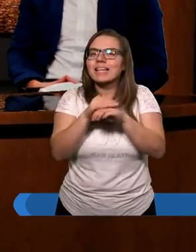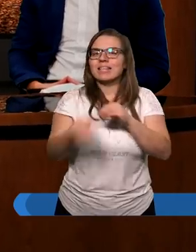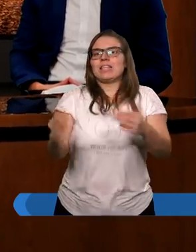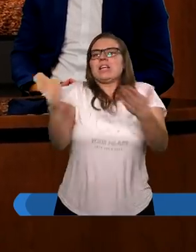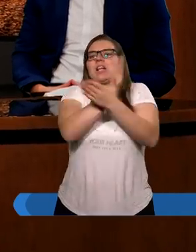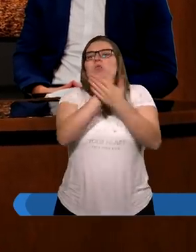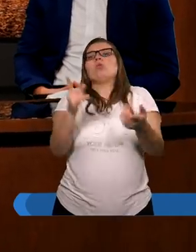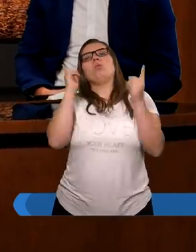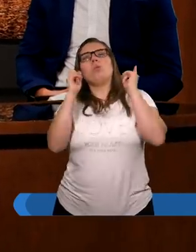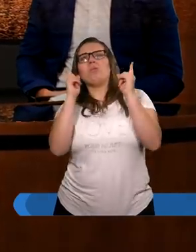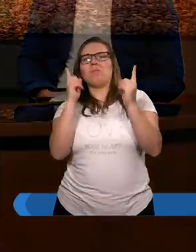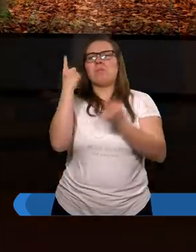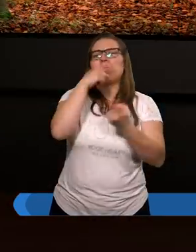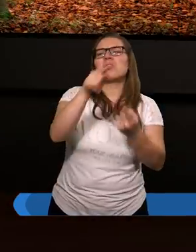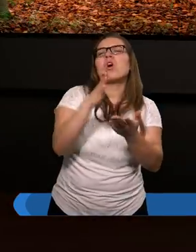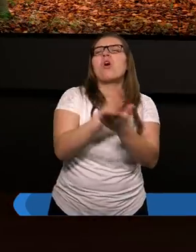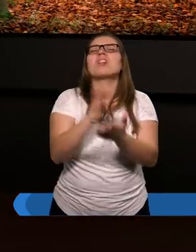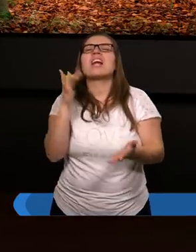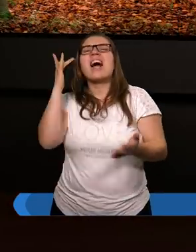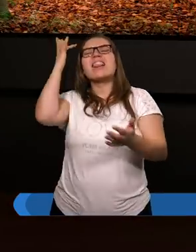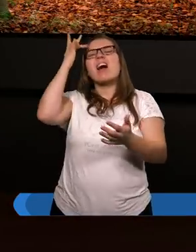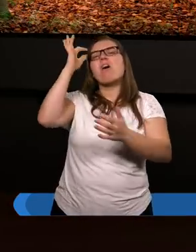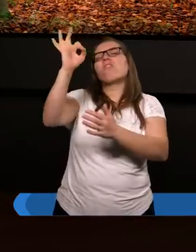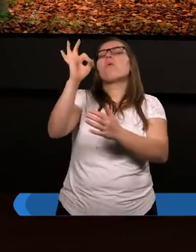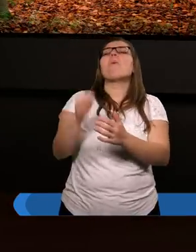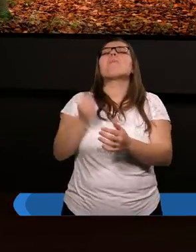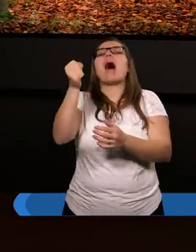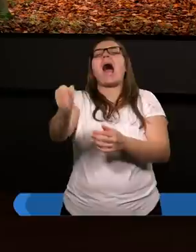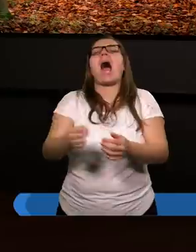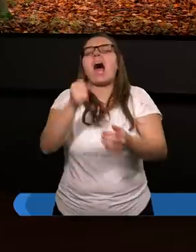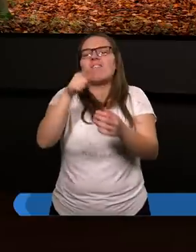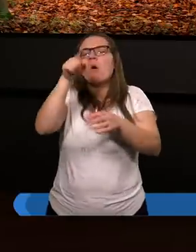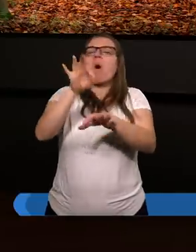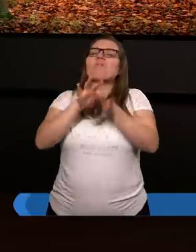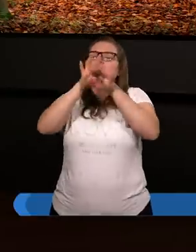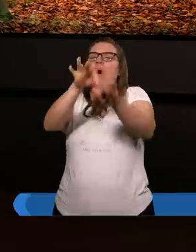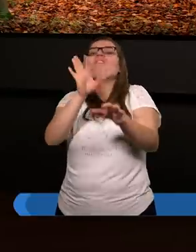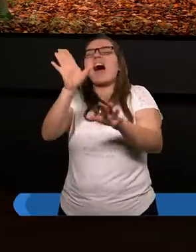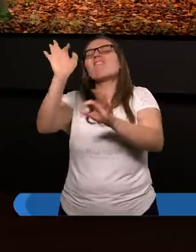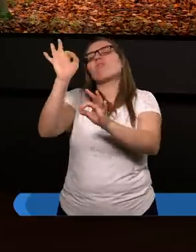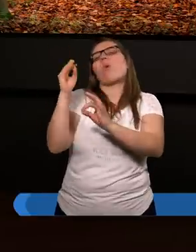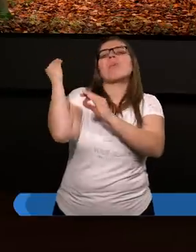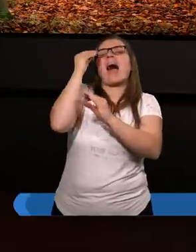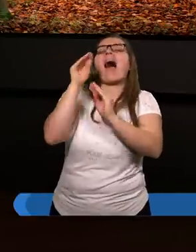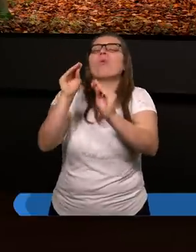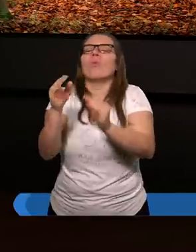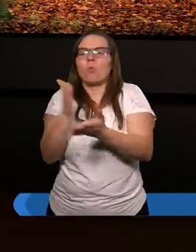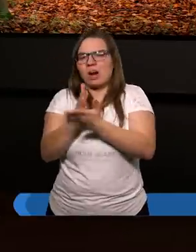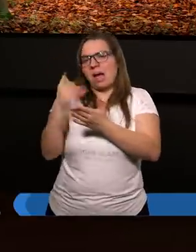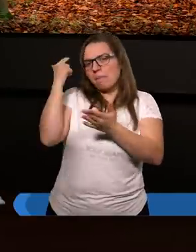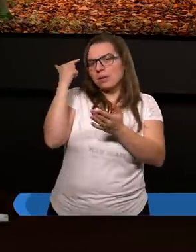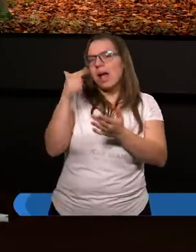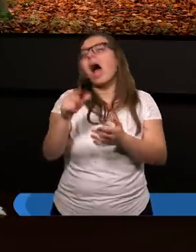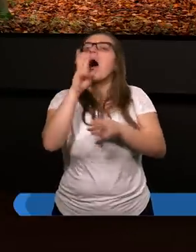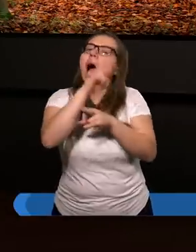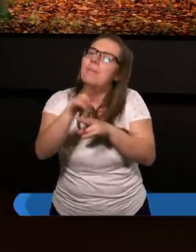twierdzą, że to była teologia Pawła, że to on wprowadził tę naukę. Przyjrzyjmy się,